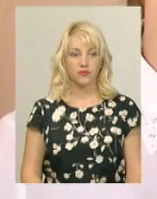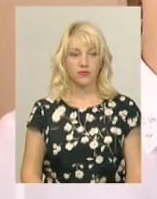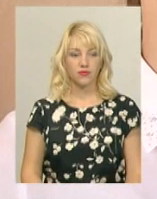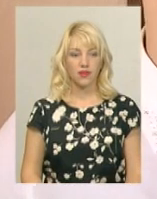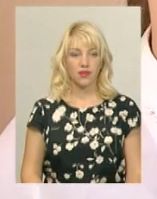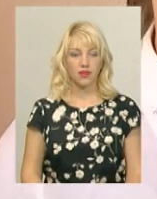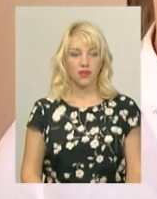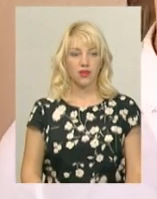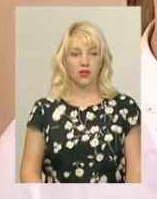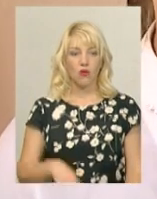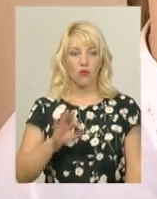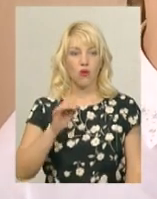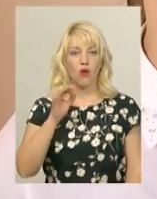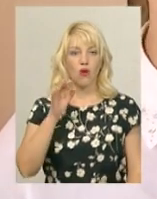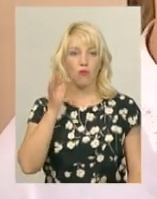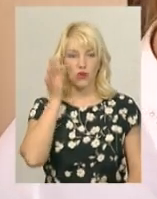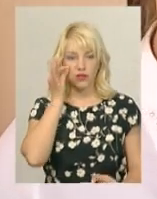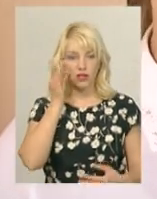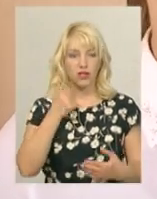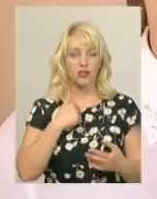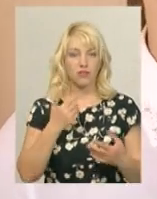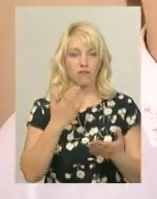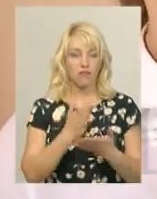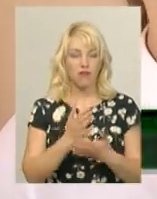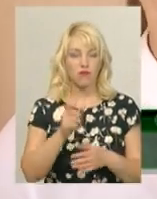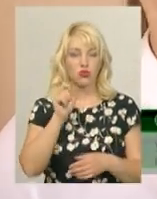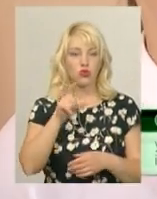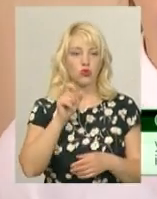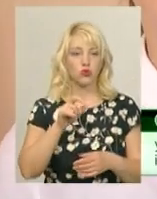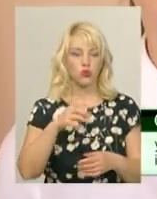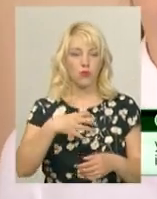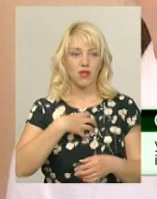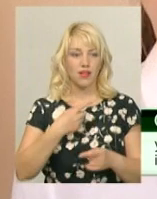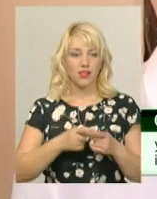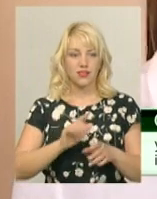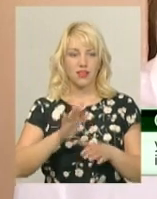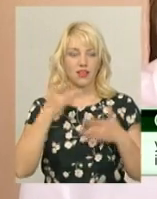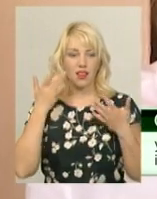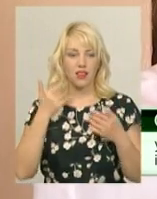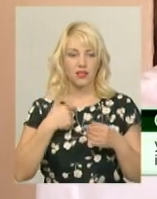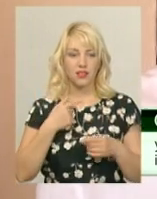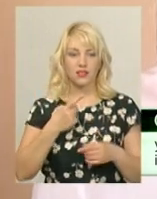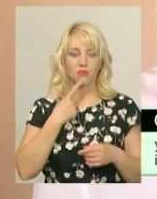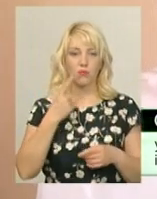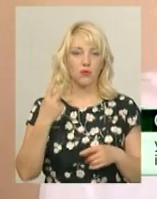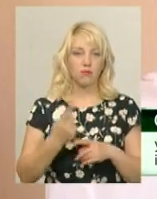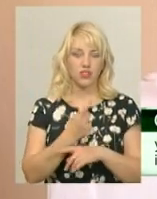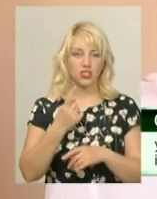По оцінках я маю підтверти золоту медаль. Це не дуже легко. Я спробувала перше ЗНО.